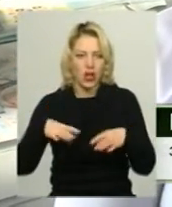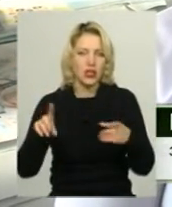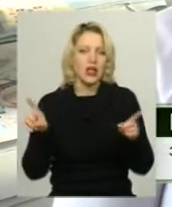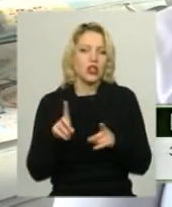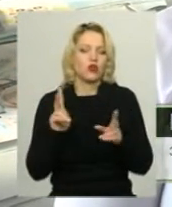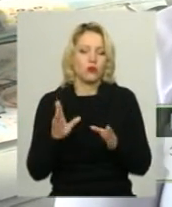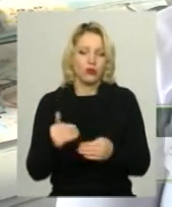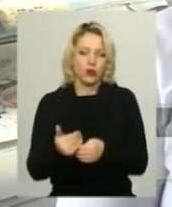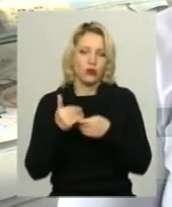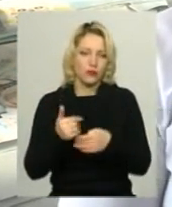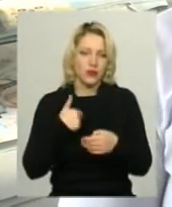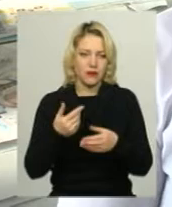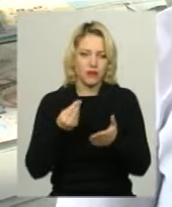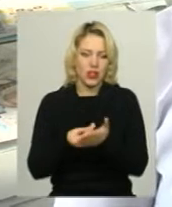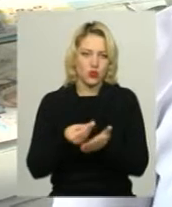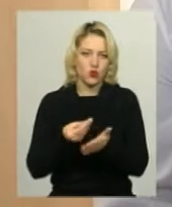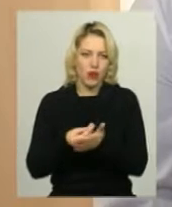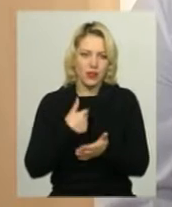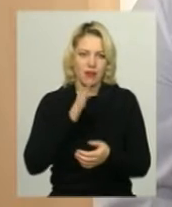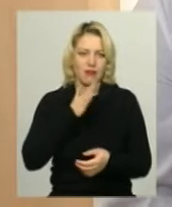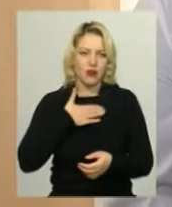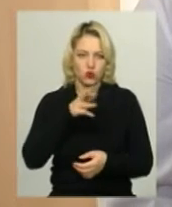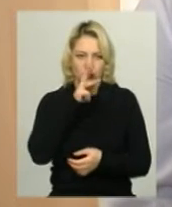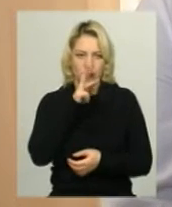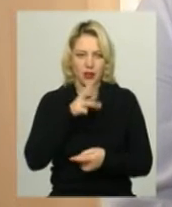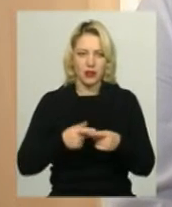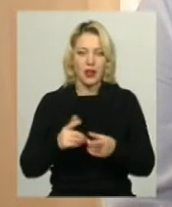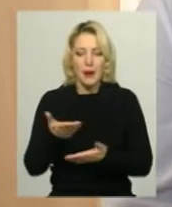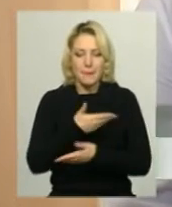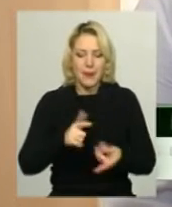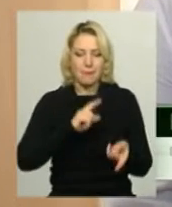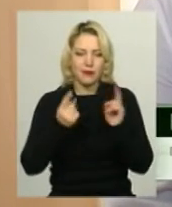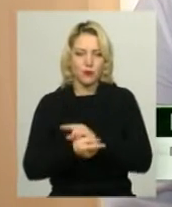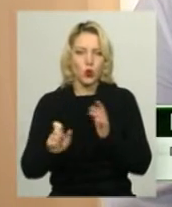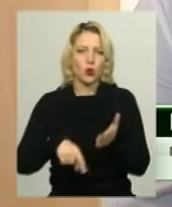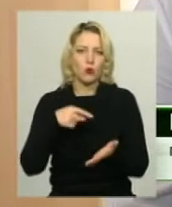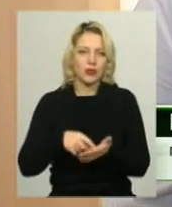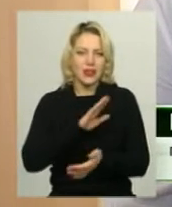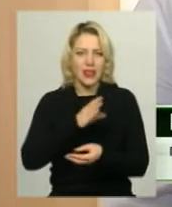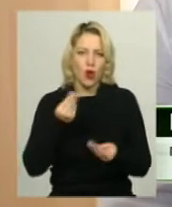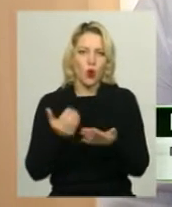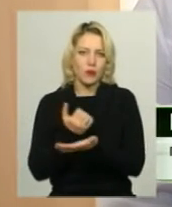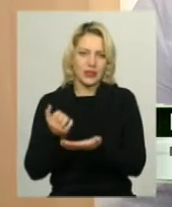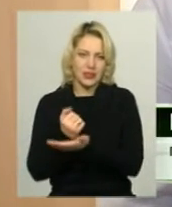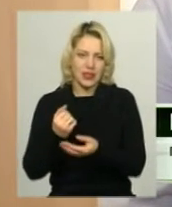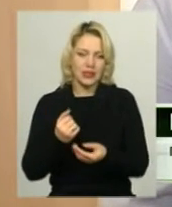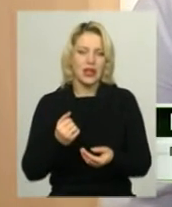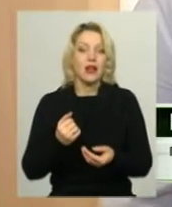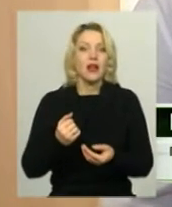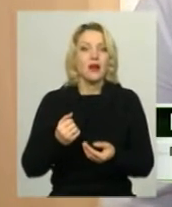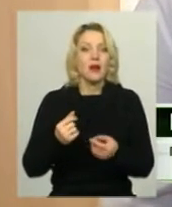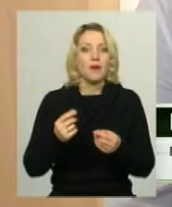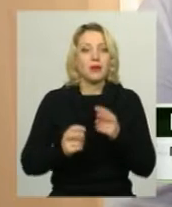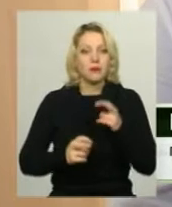хто нам буде фінансувати нашу заробітну платню. Ми перетворилися в комунальне некомерційне підприємство. Маємо нове